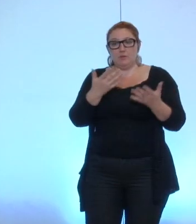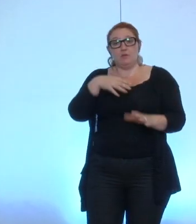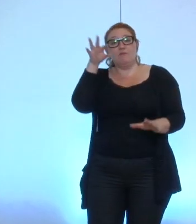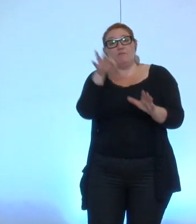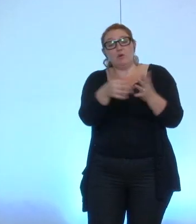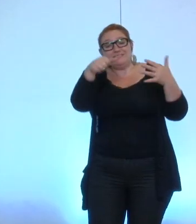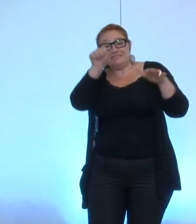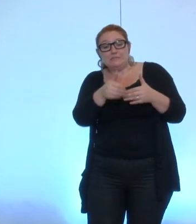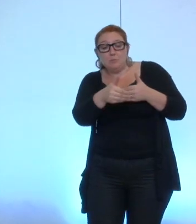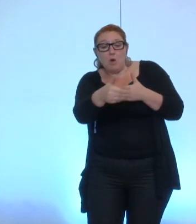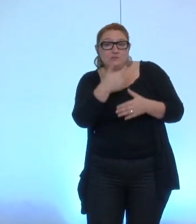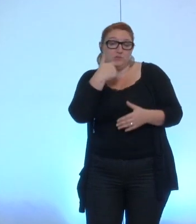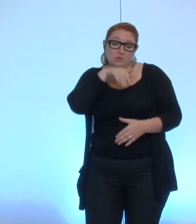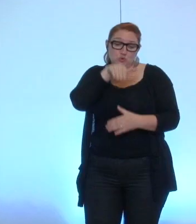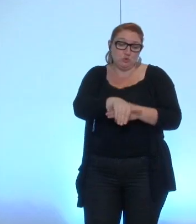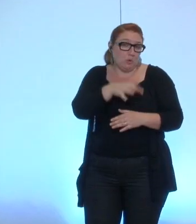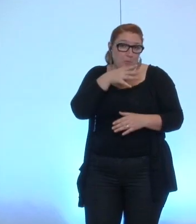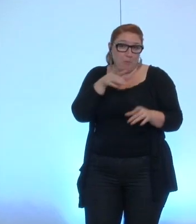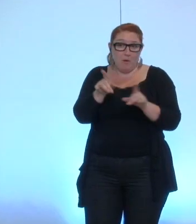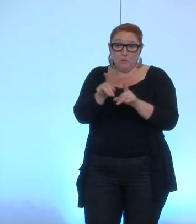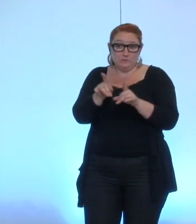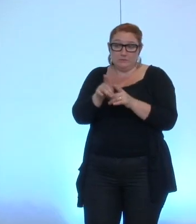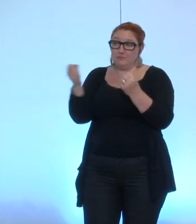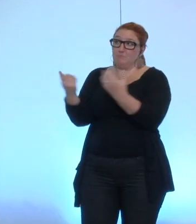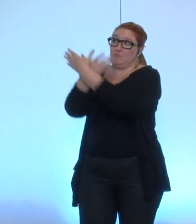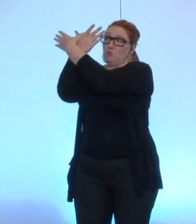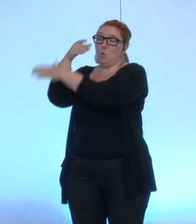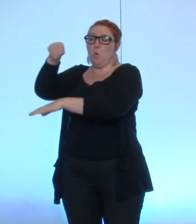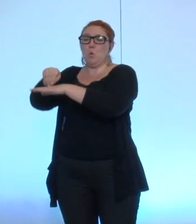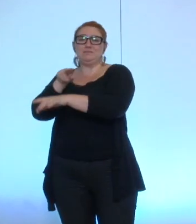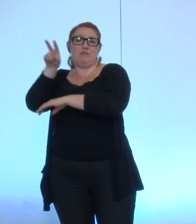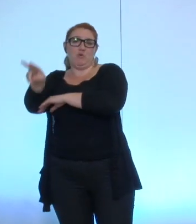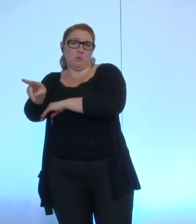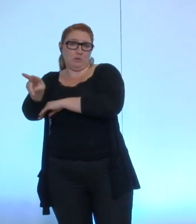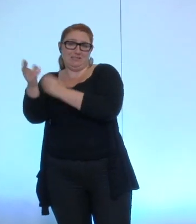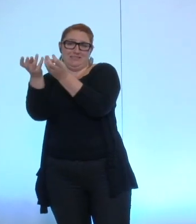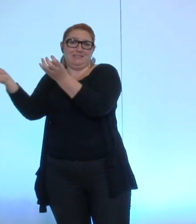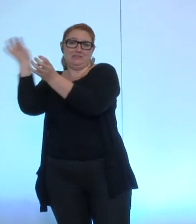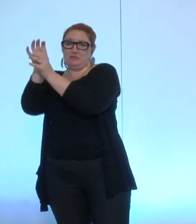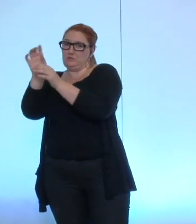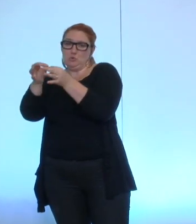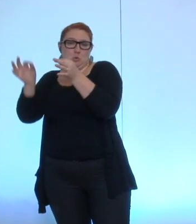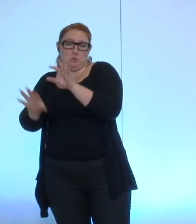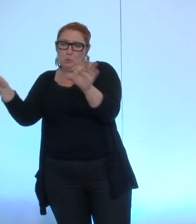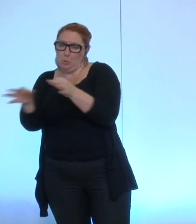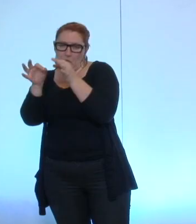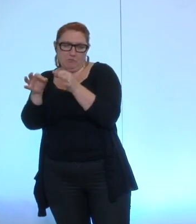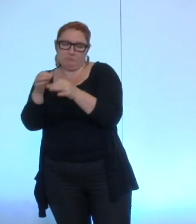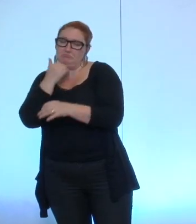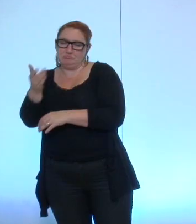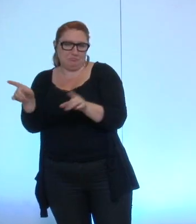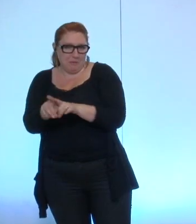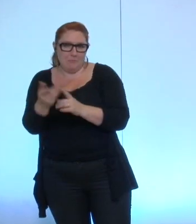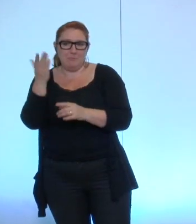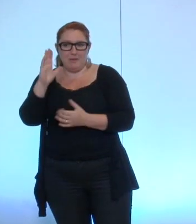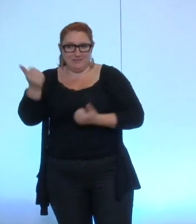permettra pas ni ce soir ni d'ailleurs au conseil de métro de vendredi sur le même sujet d'avoir une solution mais je pense que les